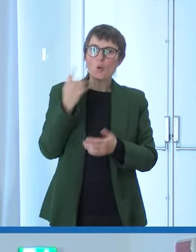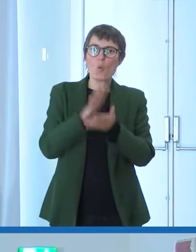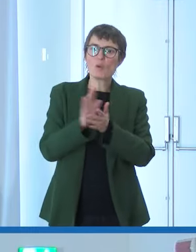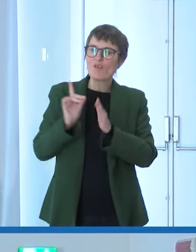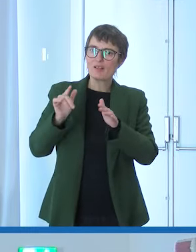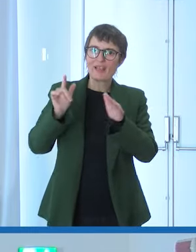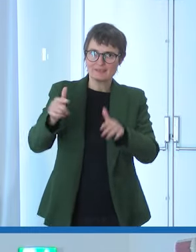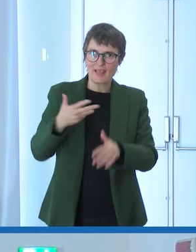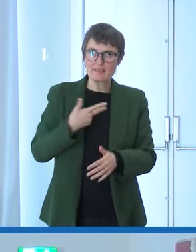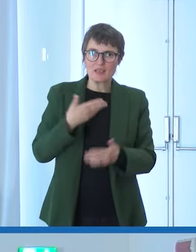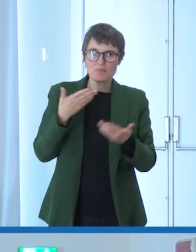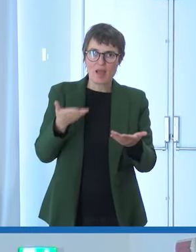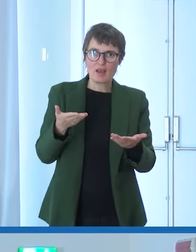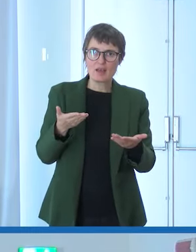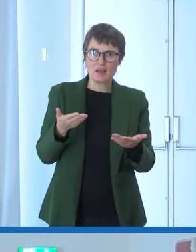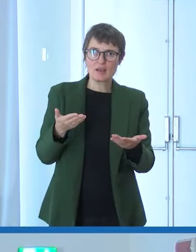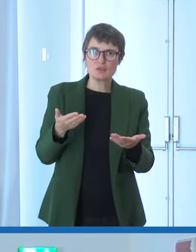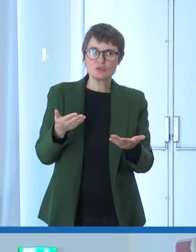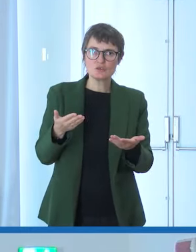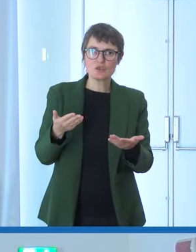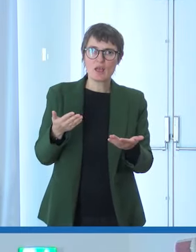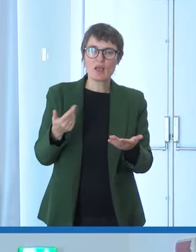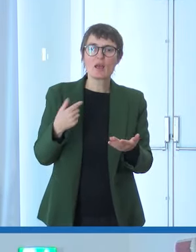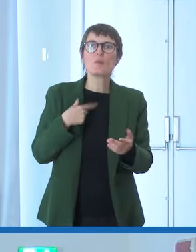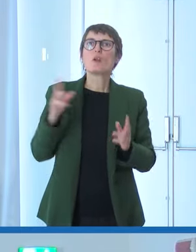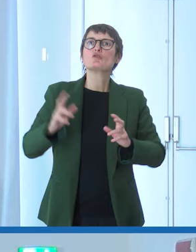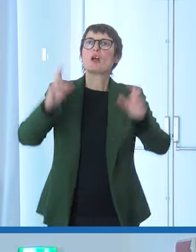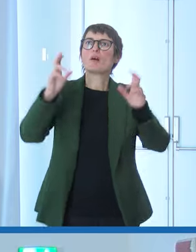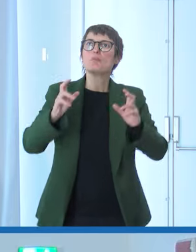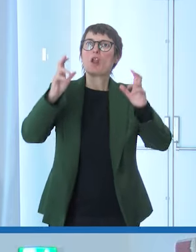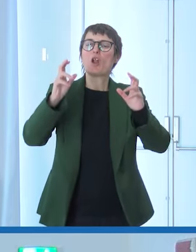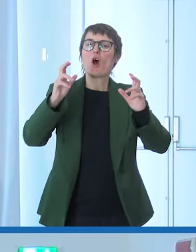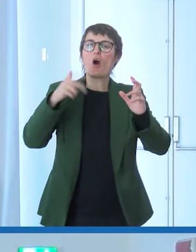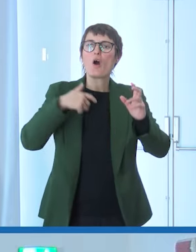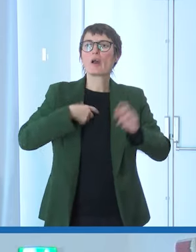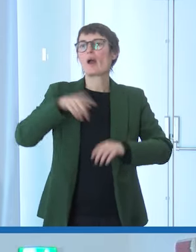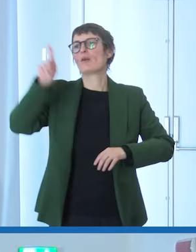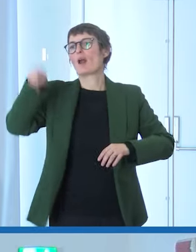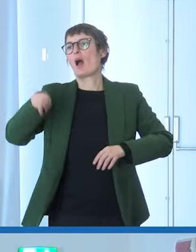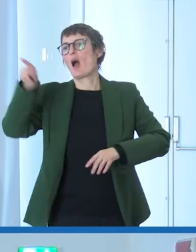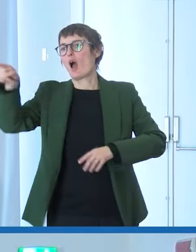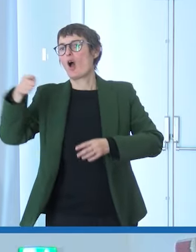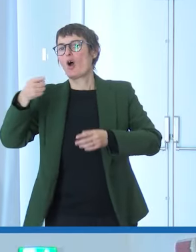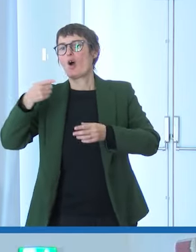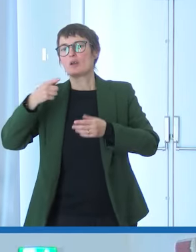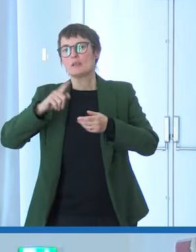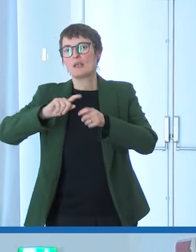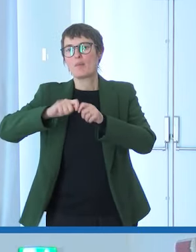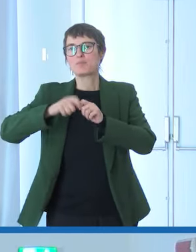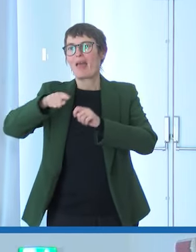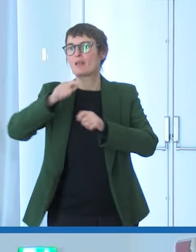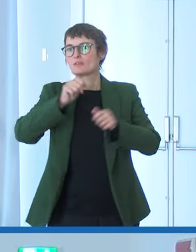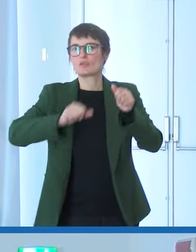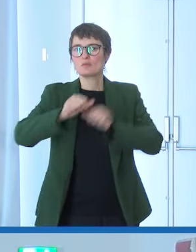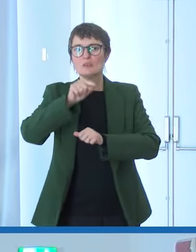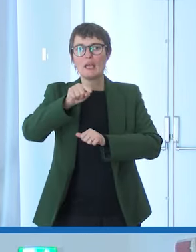mese due mesi per arrivare a questo pezzo perché il pezzo pure dell'ascensore sta qua che è montato su un palazzo che sta a Roma e il pezzo deve